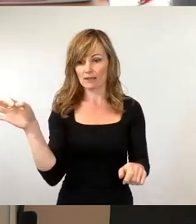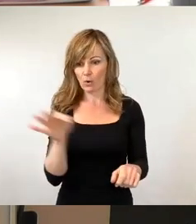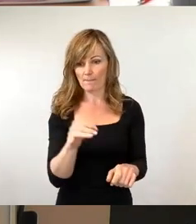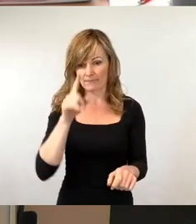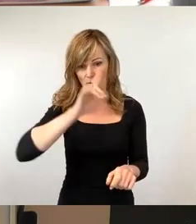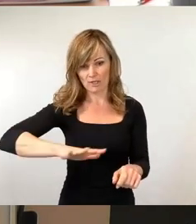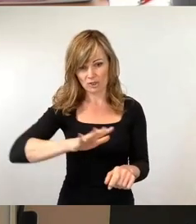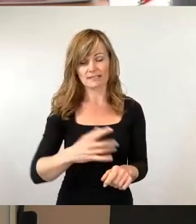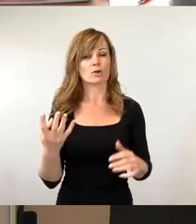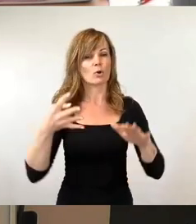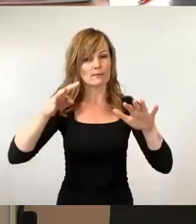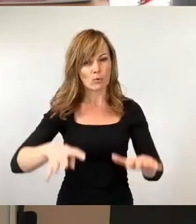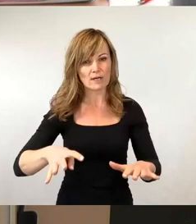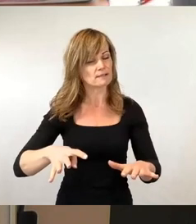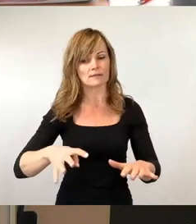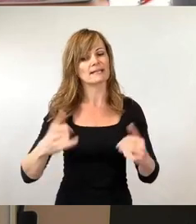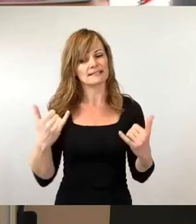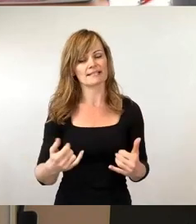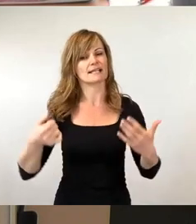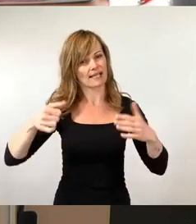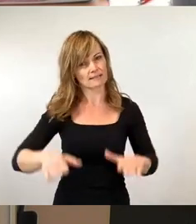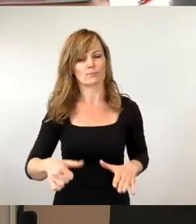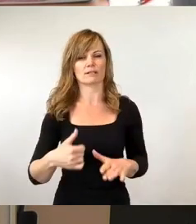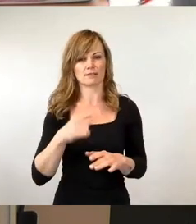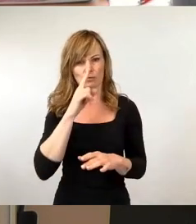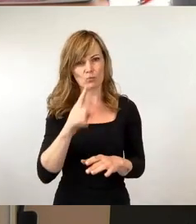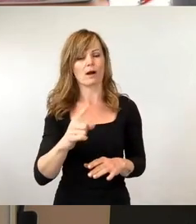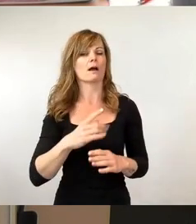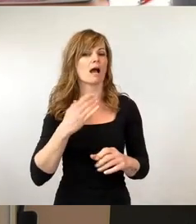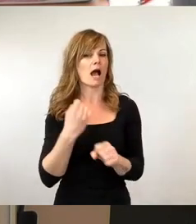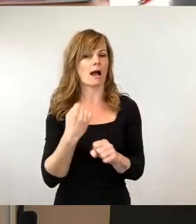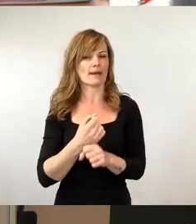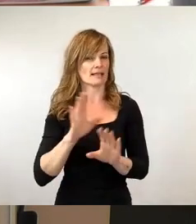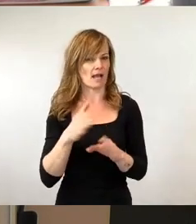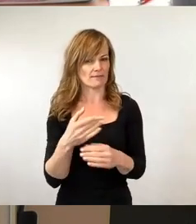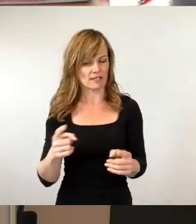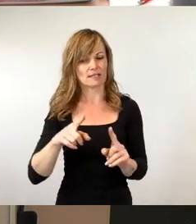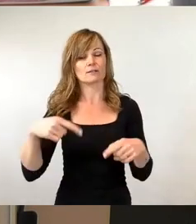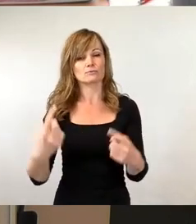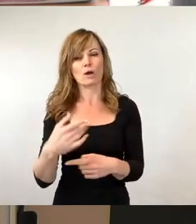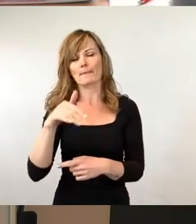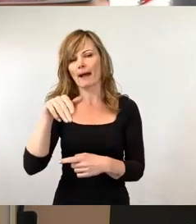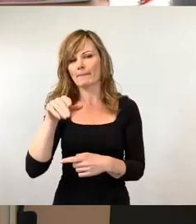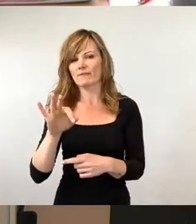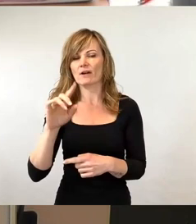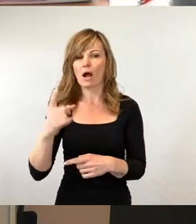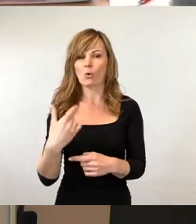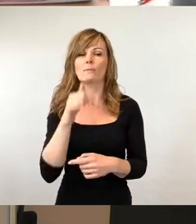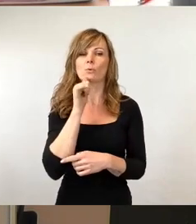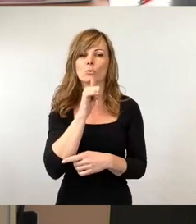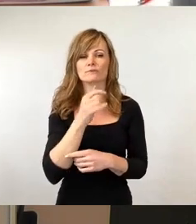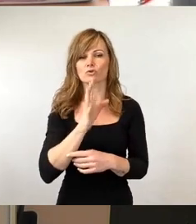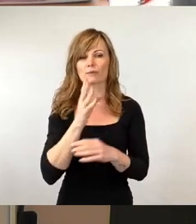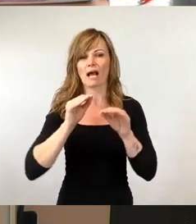auch Bestandteil dieses Job-Turbo, dass das BAMF endlich auch Berufssprachkurse mit Blick auf einzelne